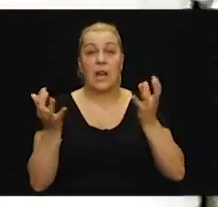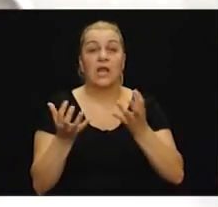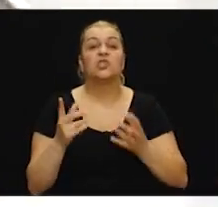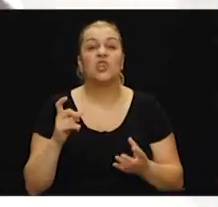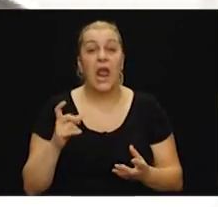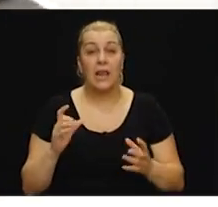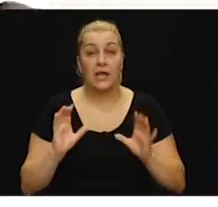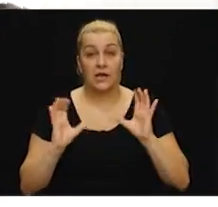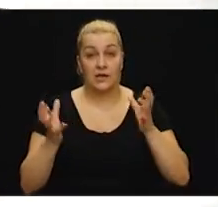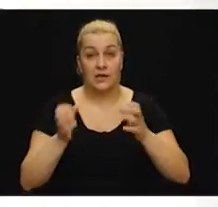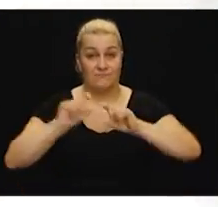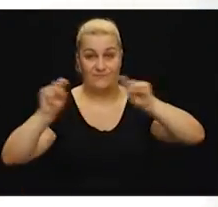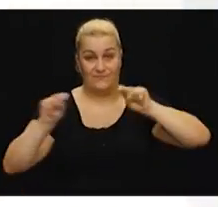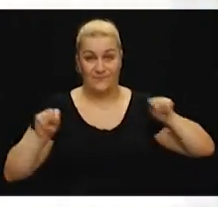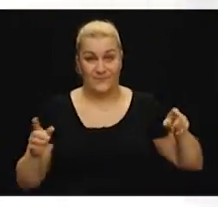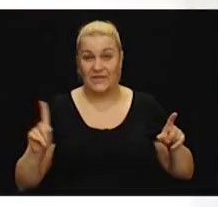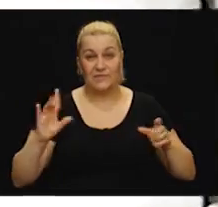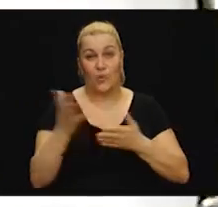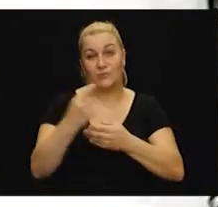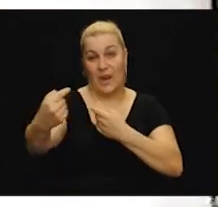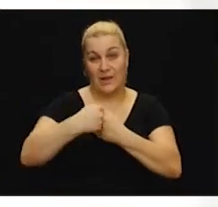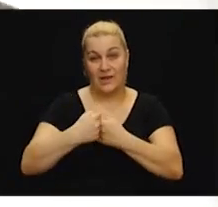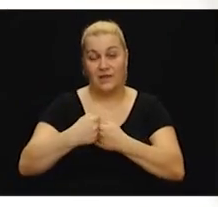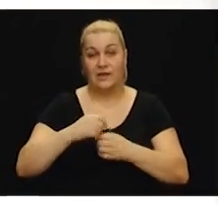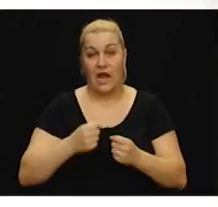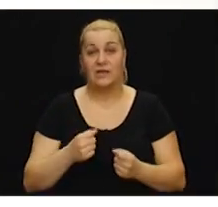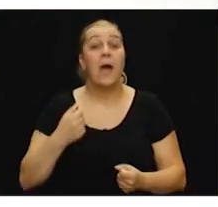A mi nijednog nismo tada ubili.